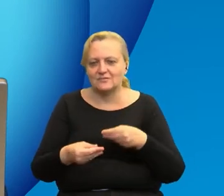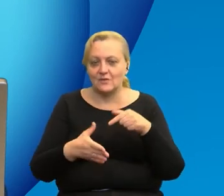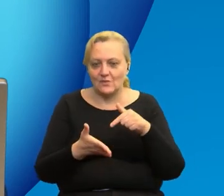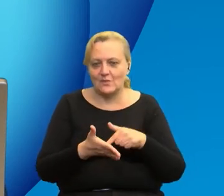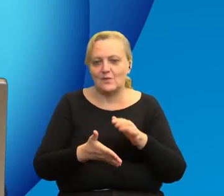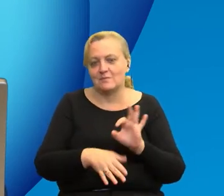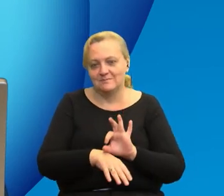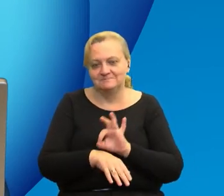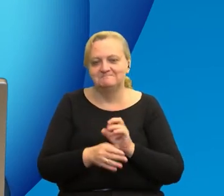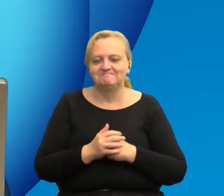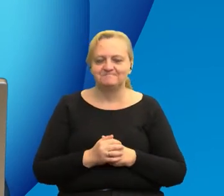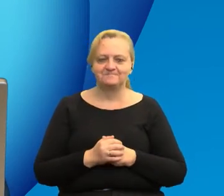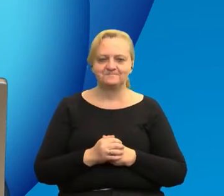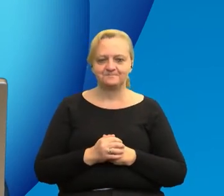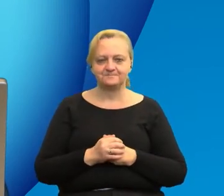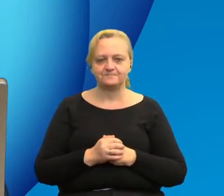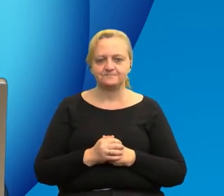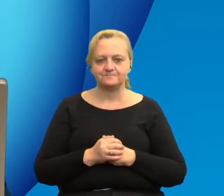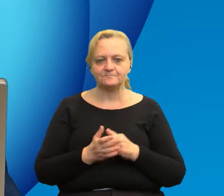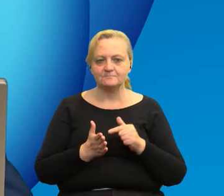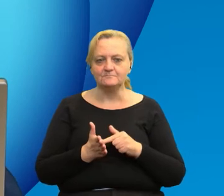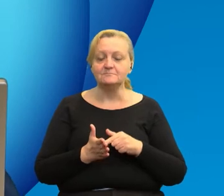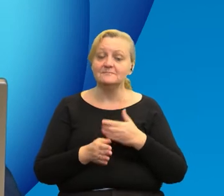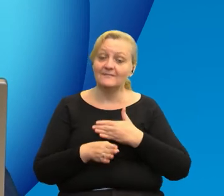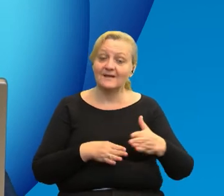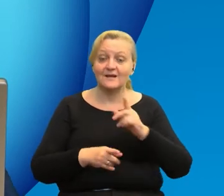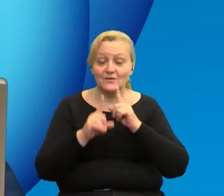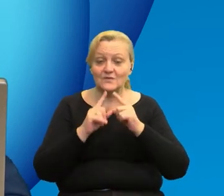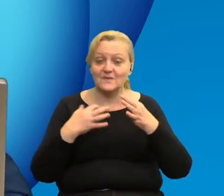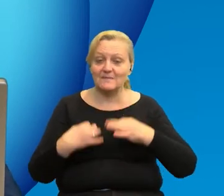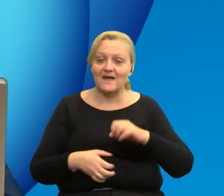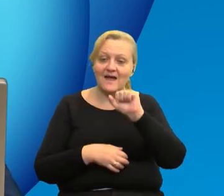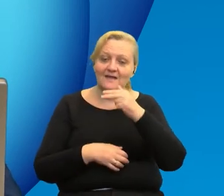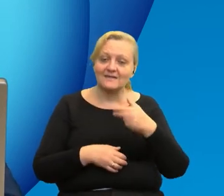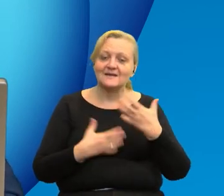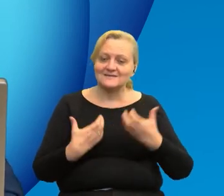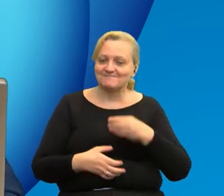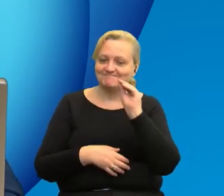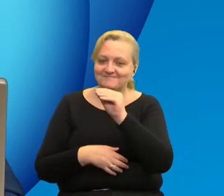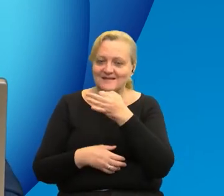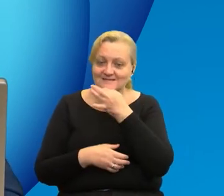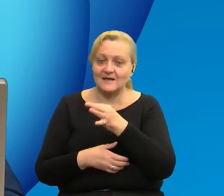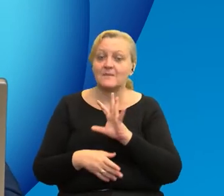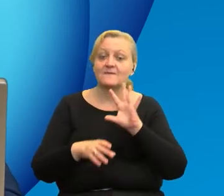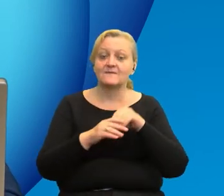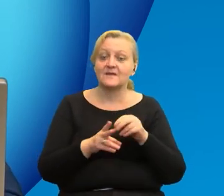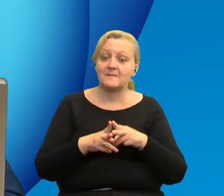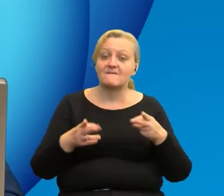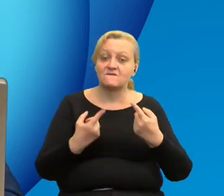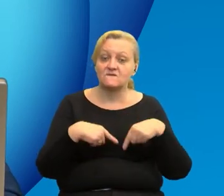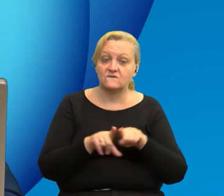tego rodzaju projektów. Jakby kontynuując naszą rozmowę Pani Anno, chciałem jeszcze zapytać, czy w trakcie